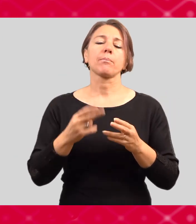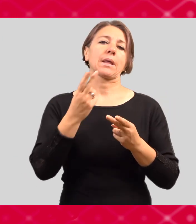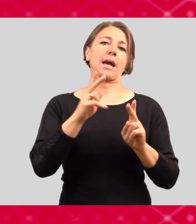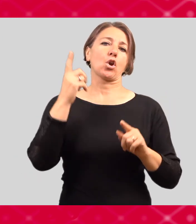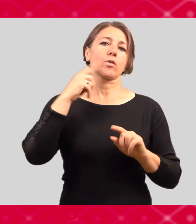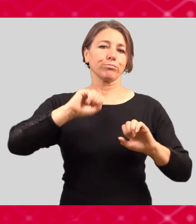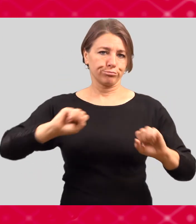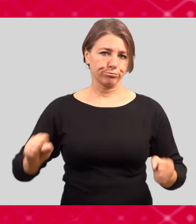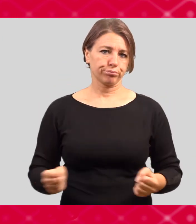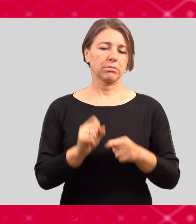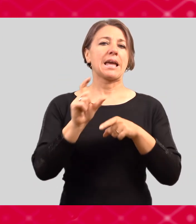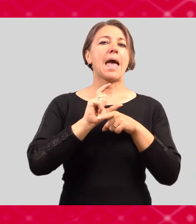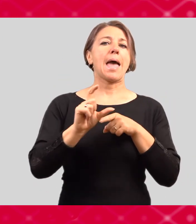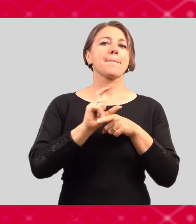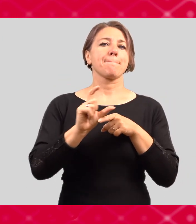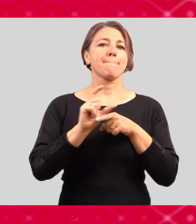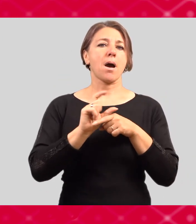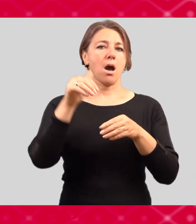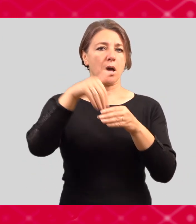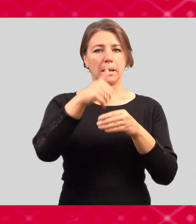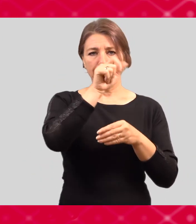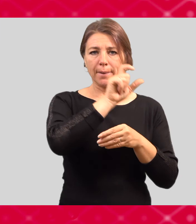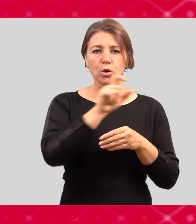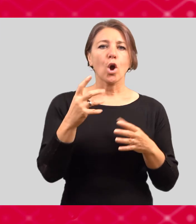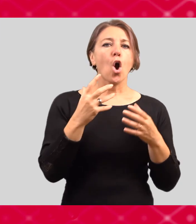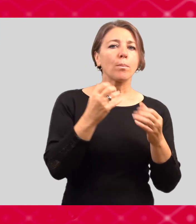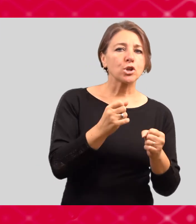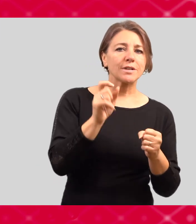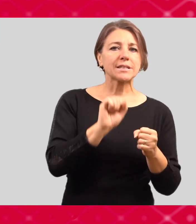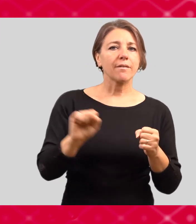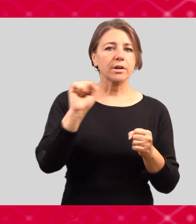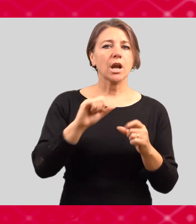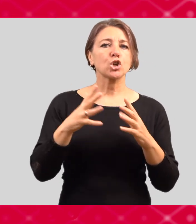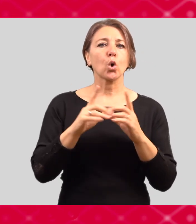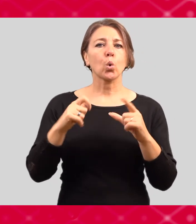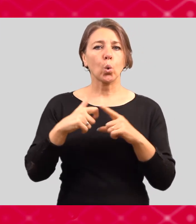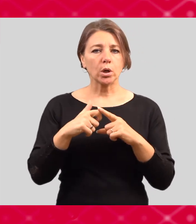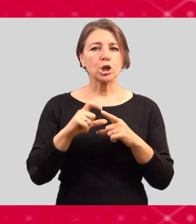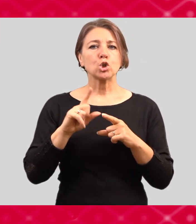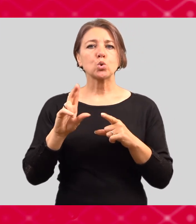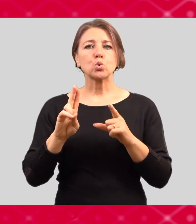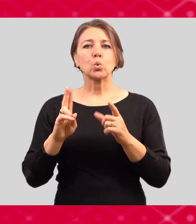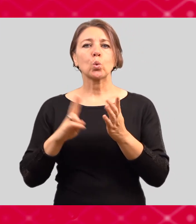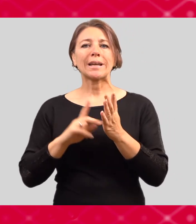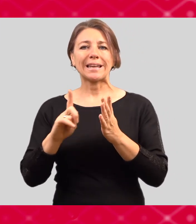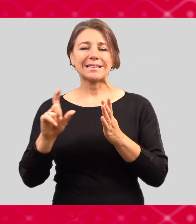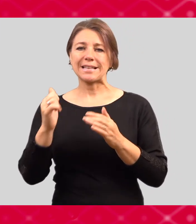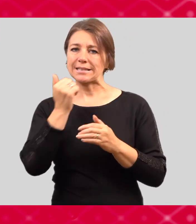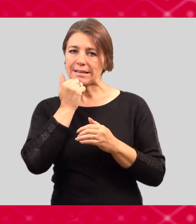můžete postílat své podněty, pokud se s nějakým takovým obtěžováním setkáte.